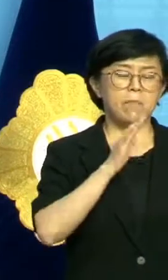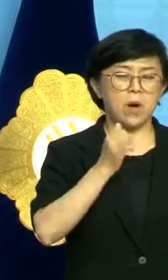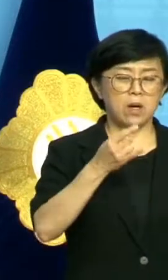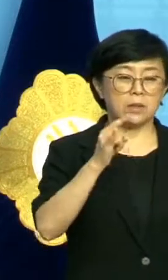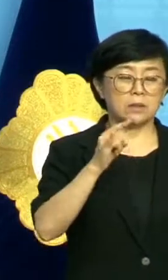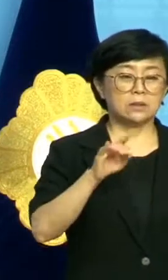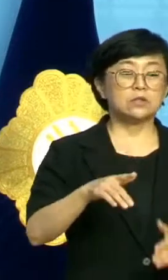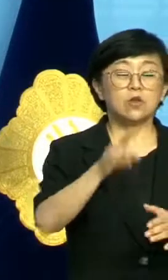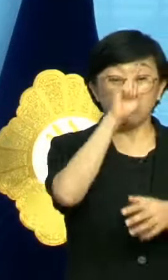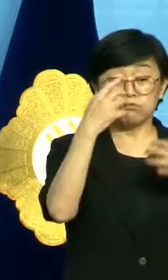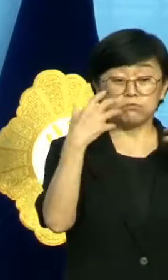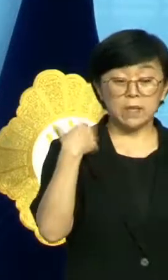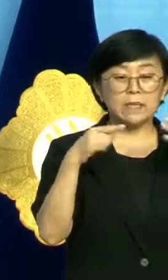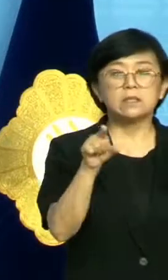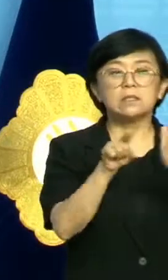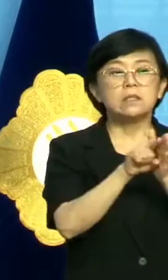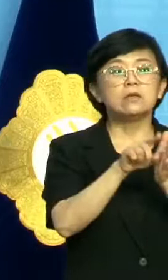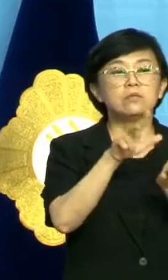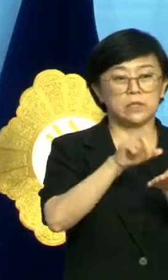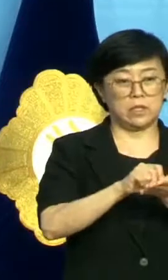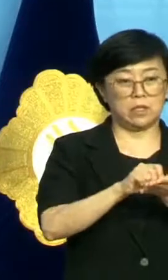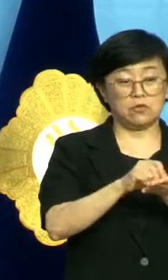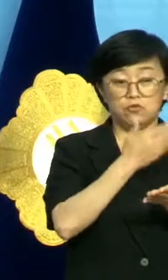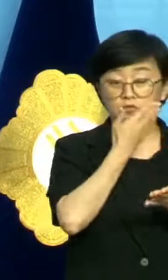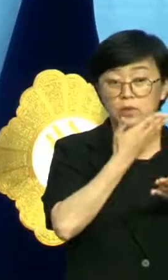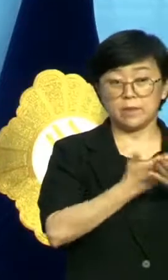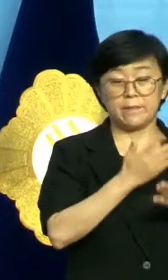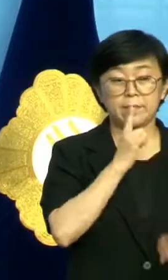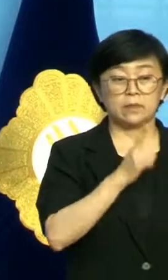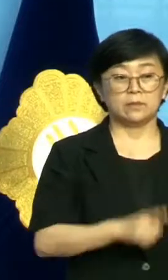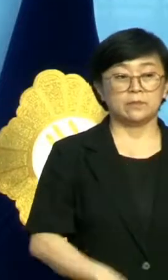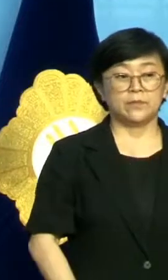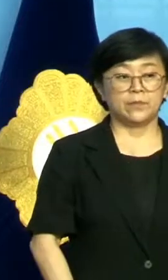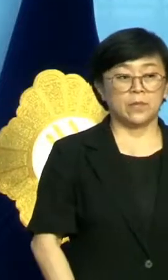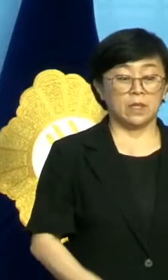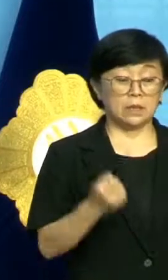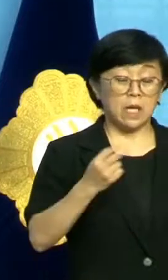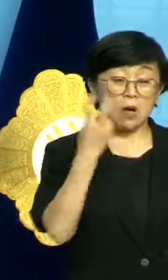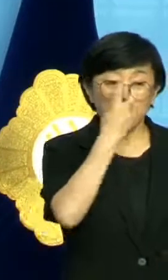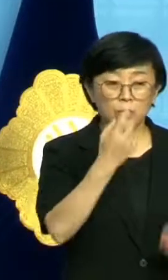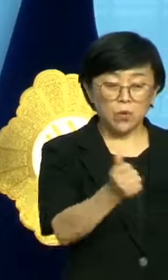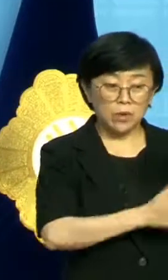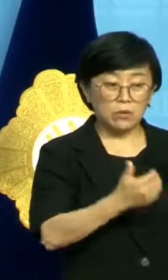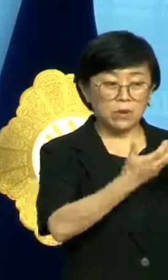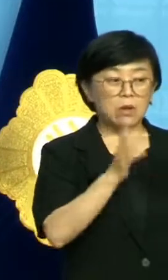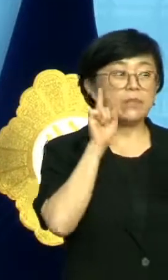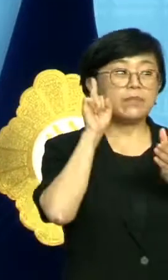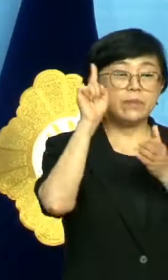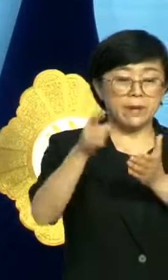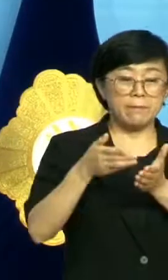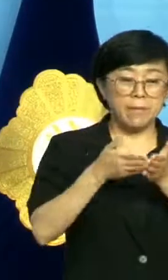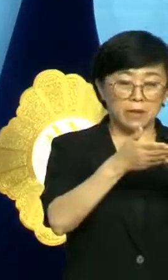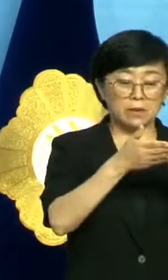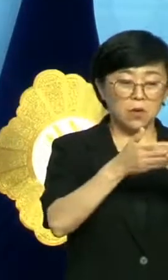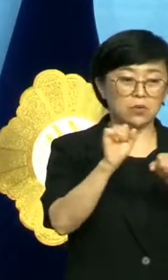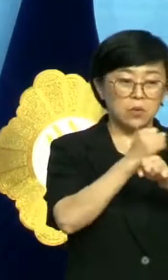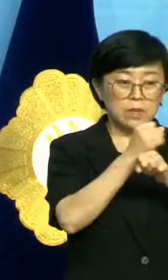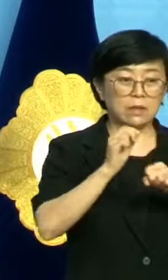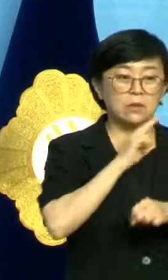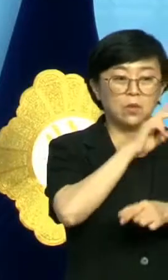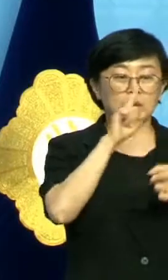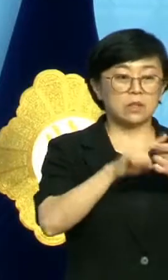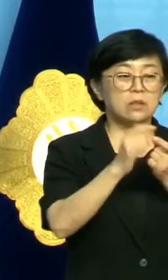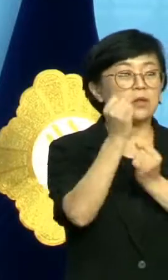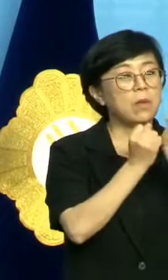넘어 정부에 대한 신뢰의 문제입니다. 재검토위원회가 내일 그동안 제기되었던 조작 의혹에 대해